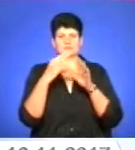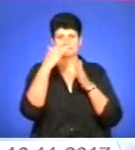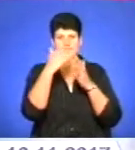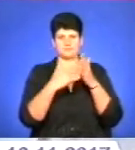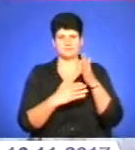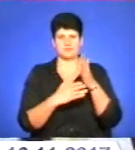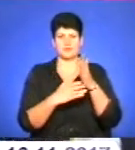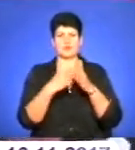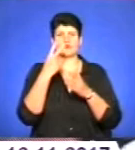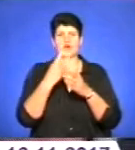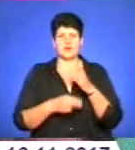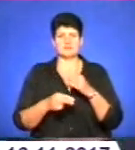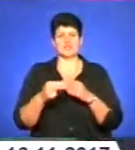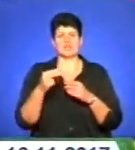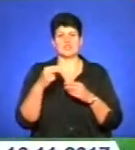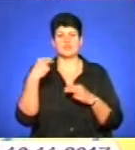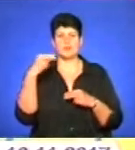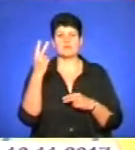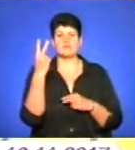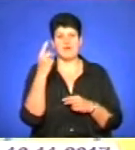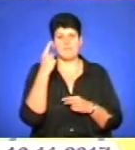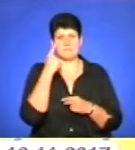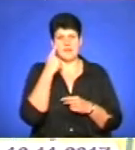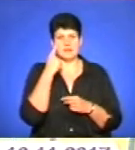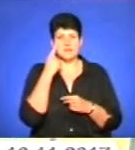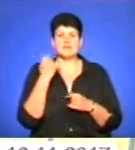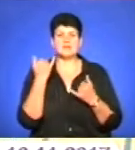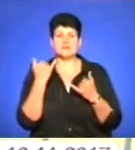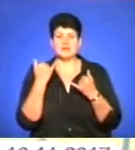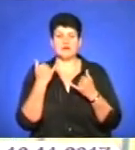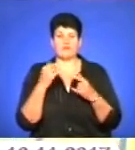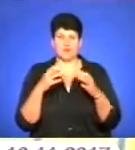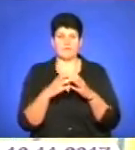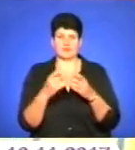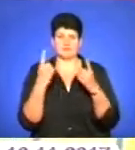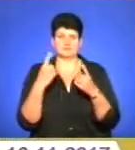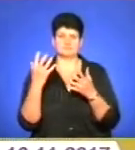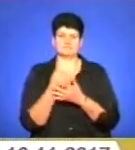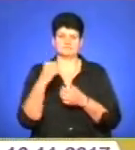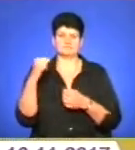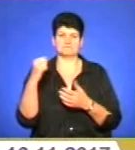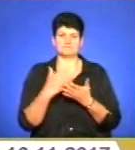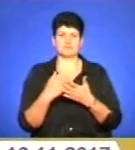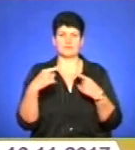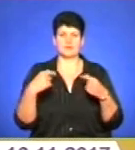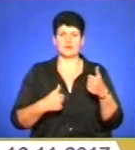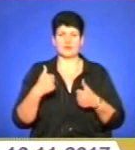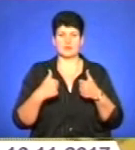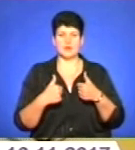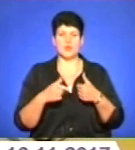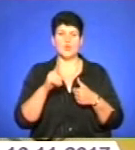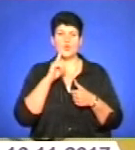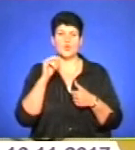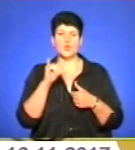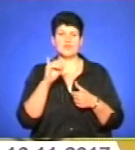поступивши з чемпіону всього на два бали. Крім того, цьогоріч у команди чималі здобутки у інших турнірах. На універсіаді України ми